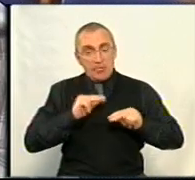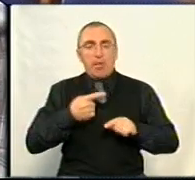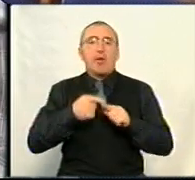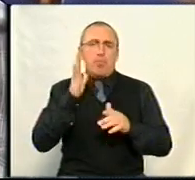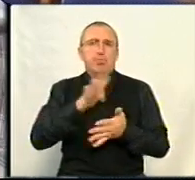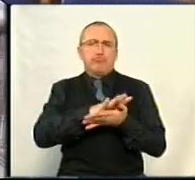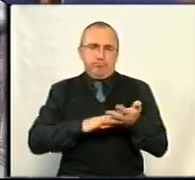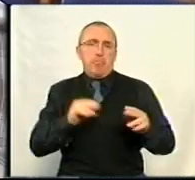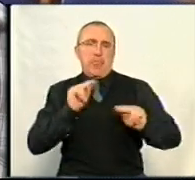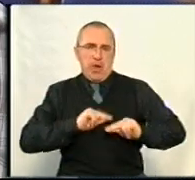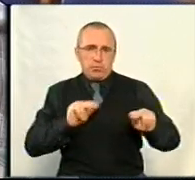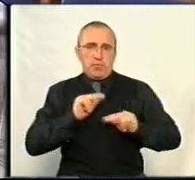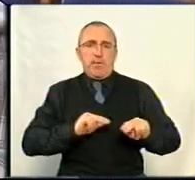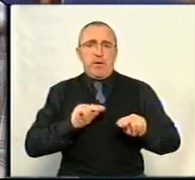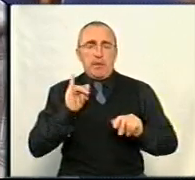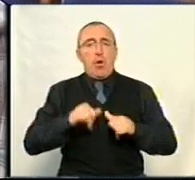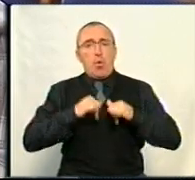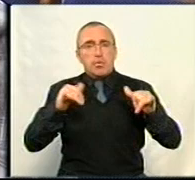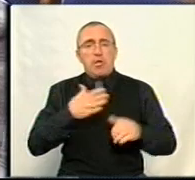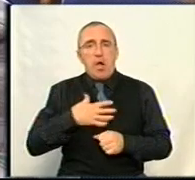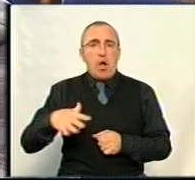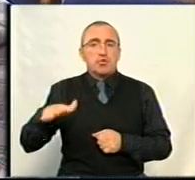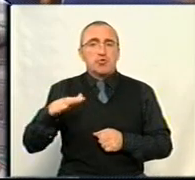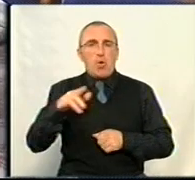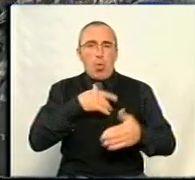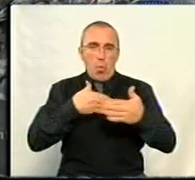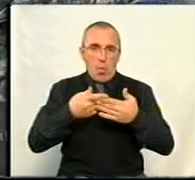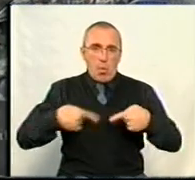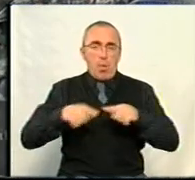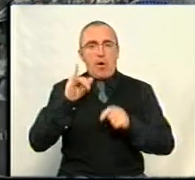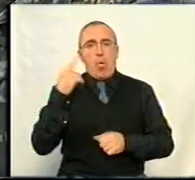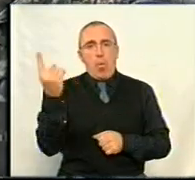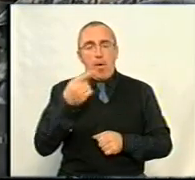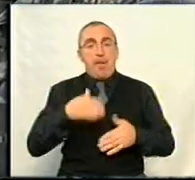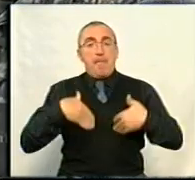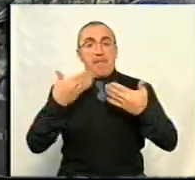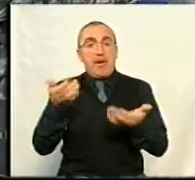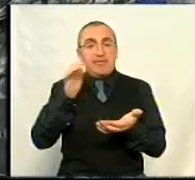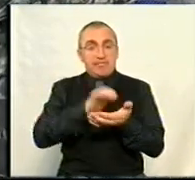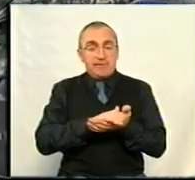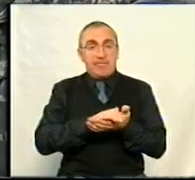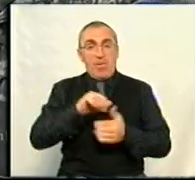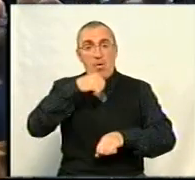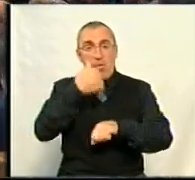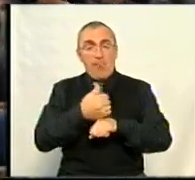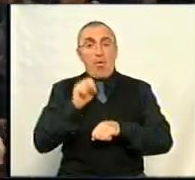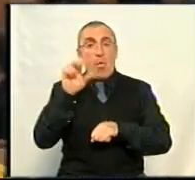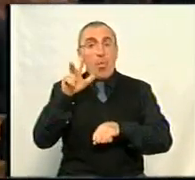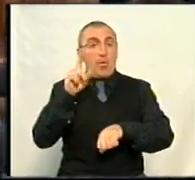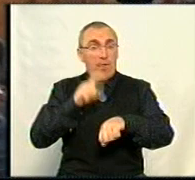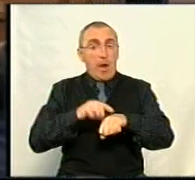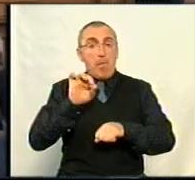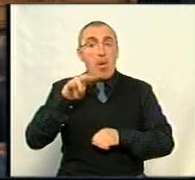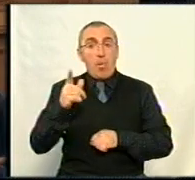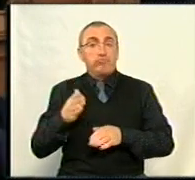працювати і розвивати наші громади та нашу область. Представлення голови анонсували на 13-ту годину. Андрій